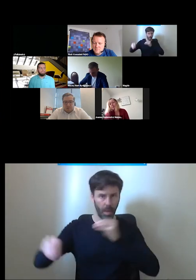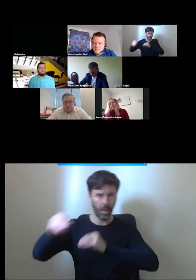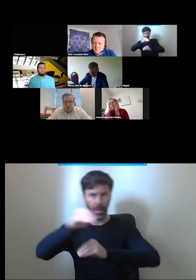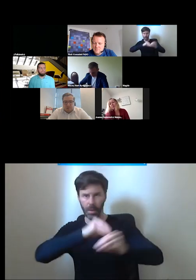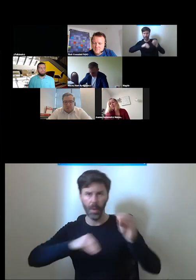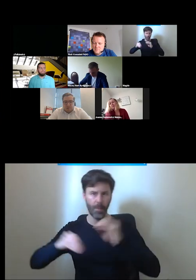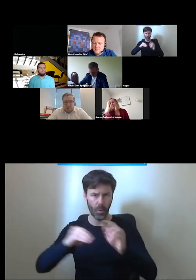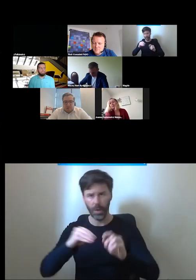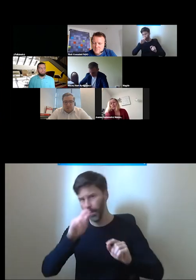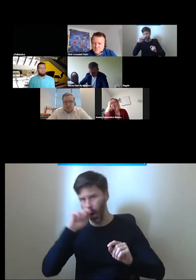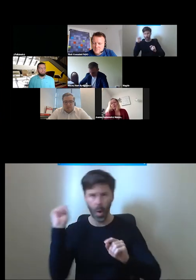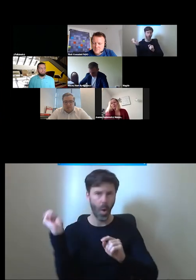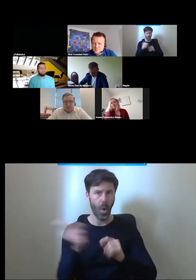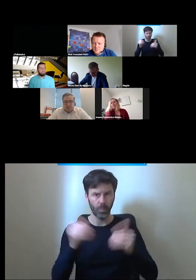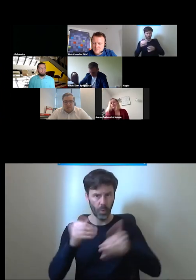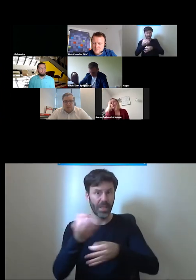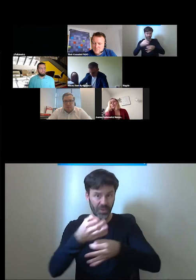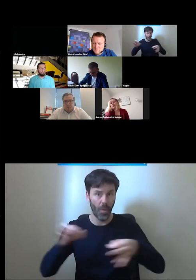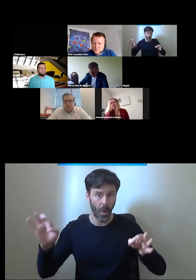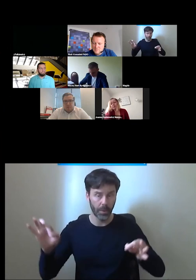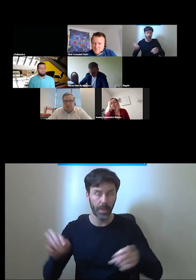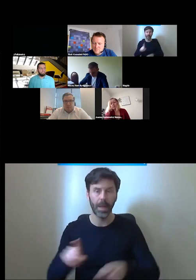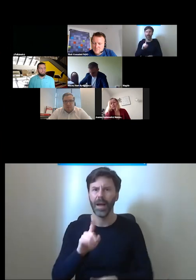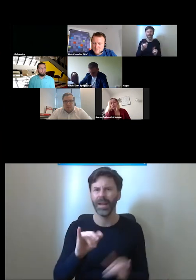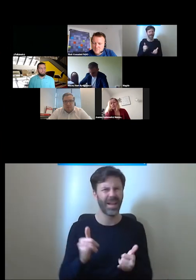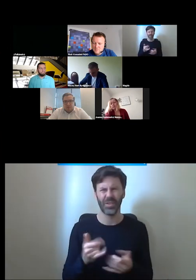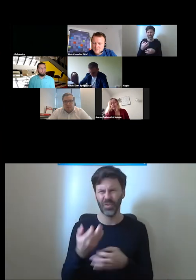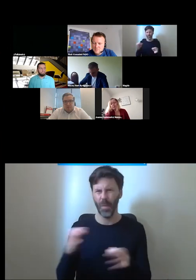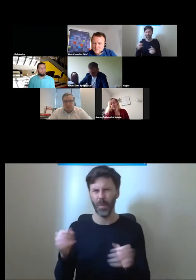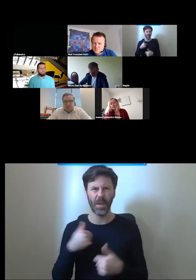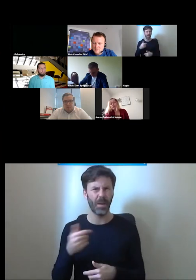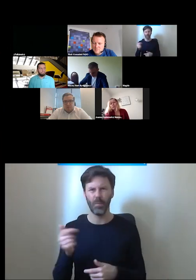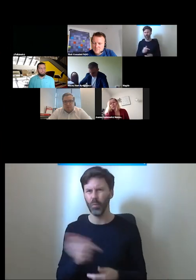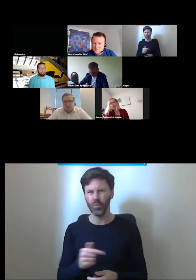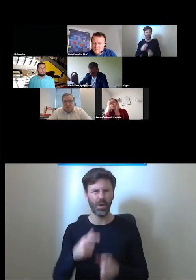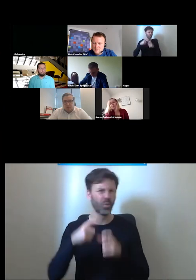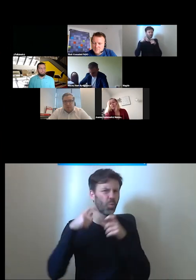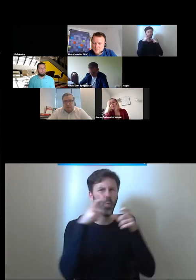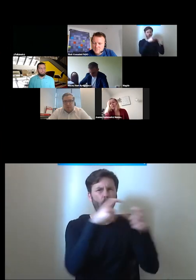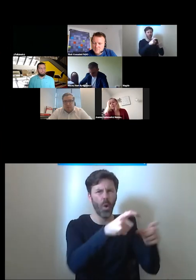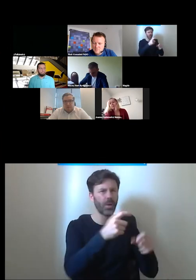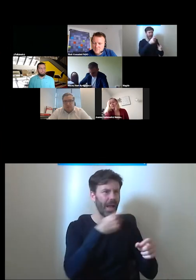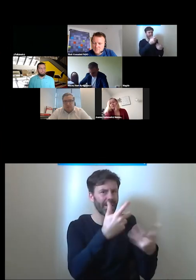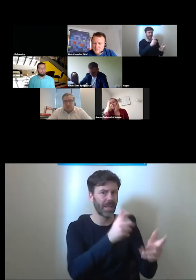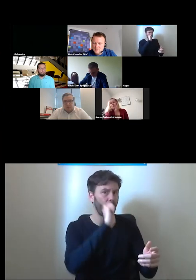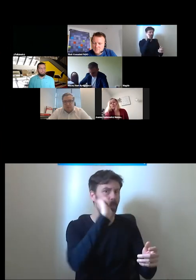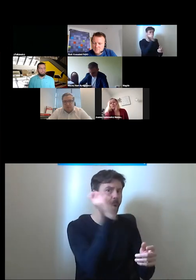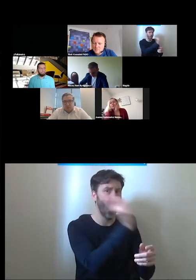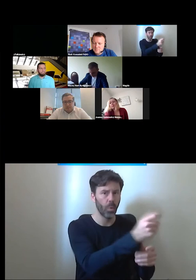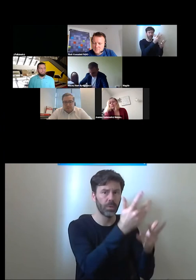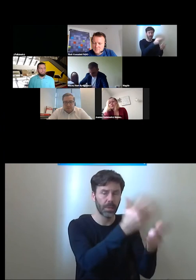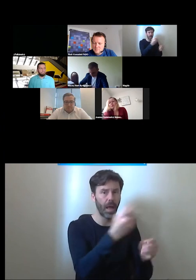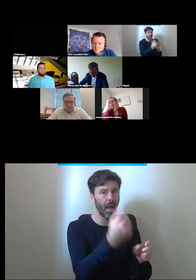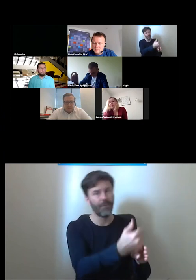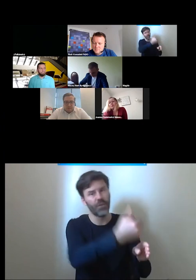o swobodzie jeżeli trzeba zgłosić zaansować swoje potrzeby do podróży z dwudniowym